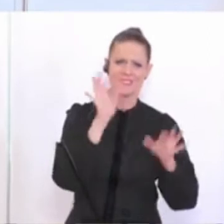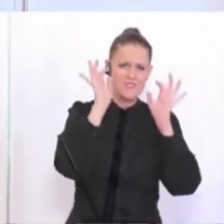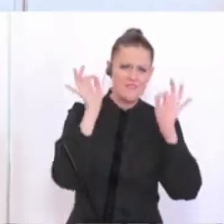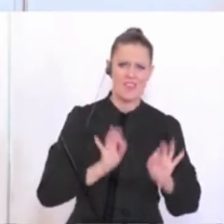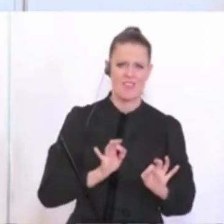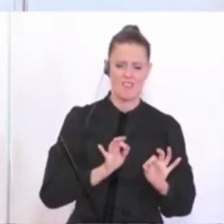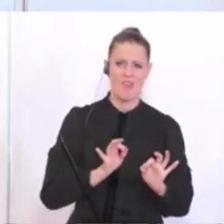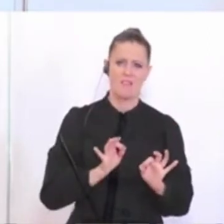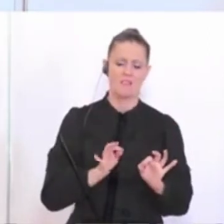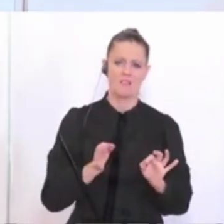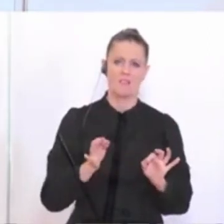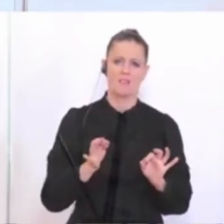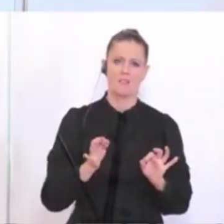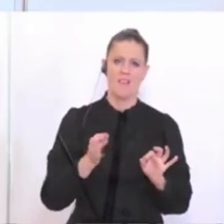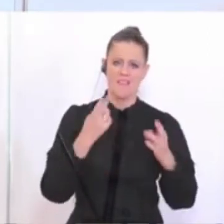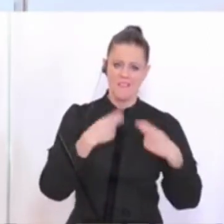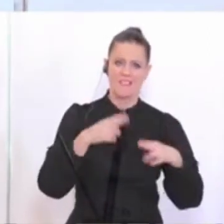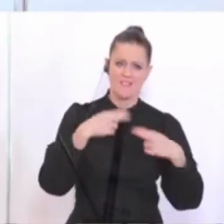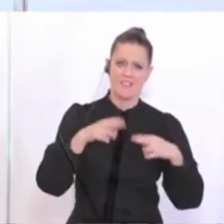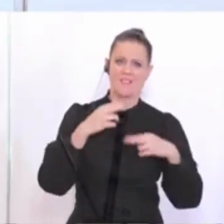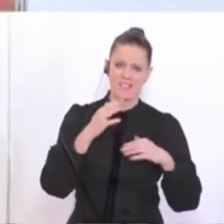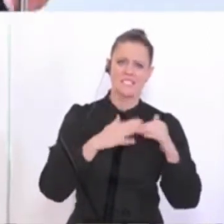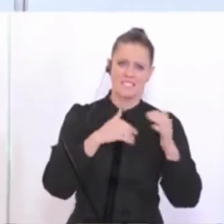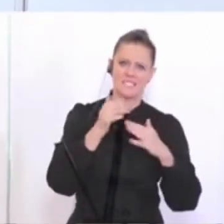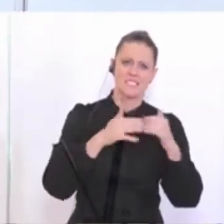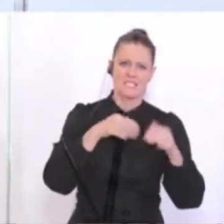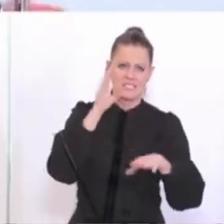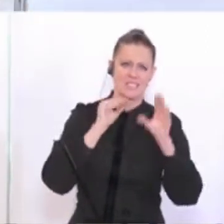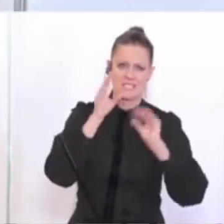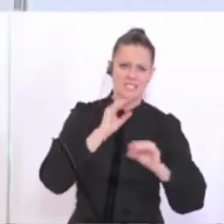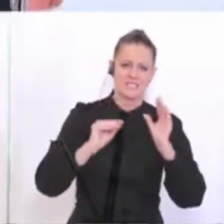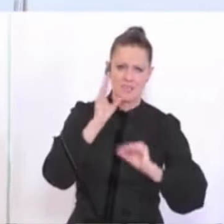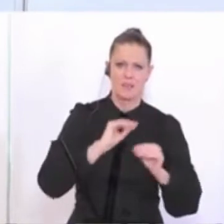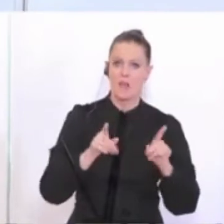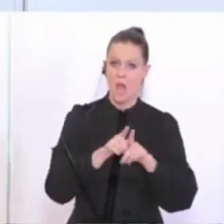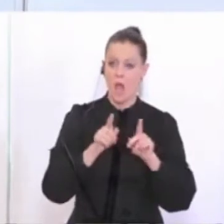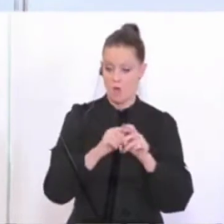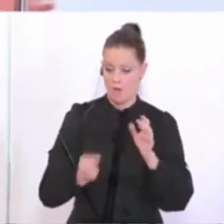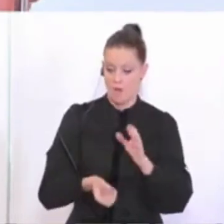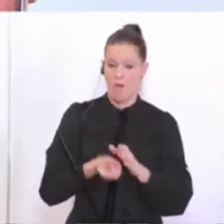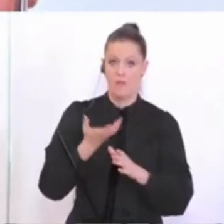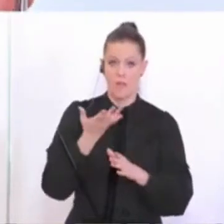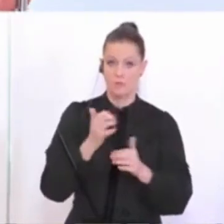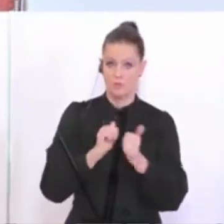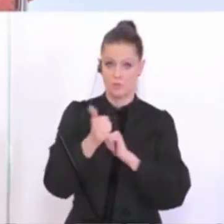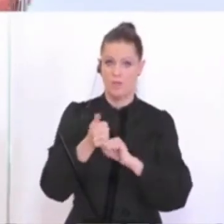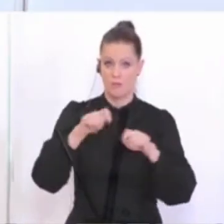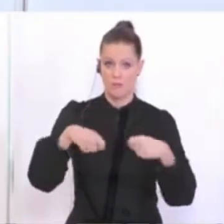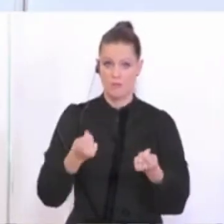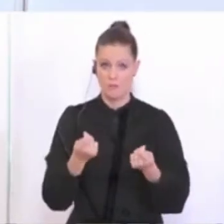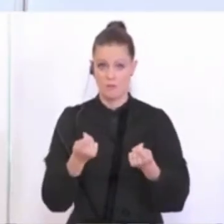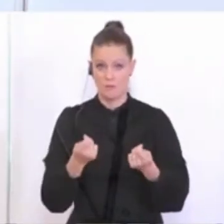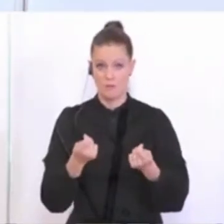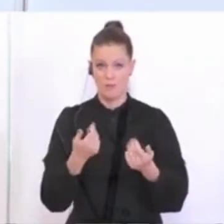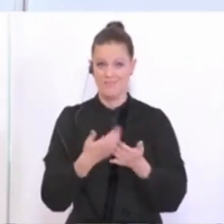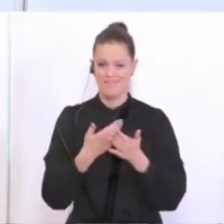weiter auszubauen, zu erwerben. Wenn Sie Nachwuchssportler sind, gibt es ja auch im Semiprofi-Bereich. Das ist